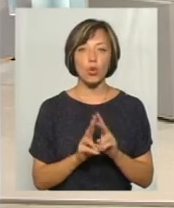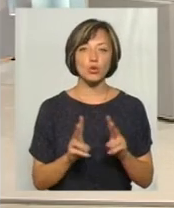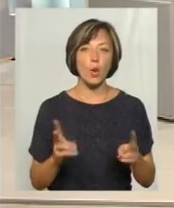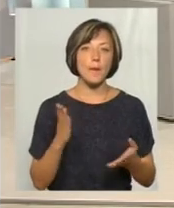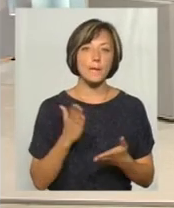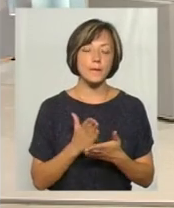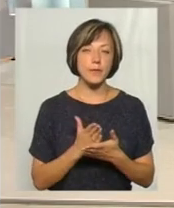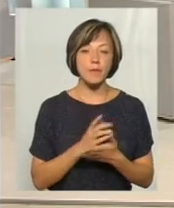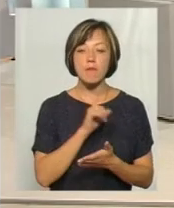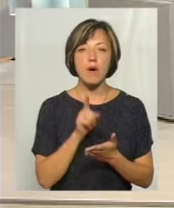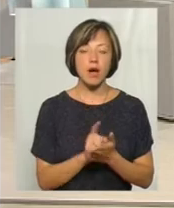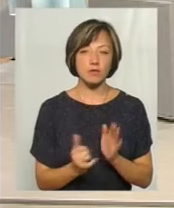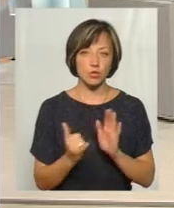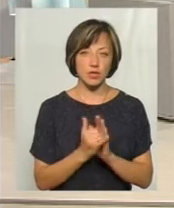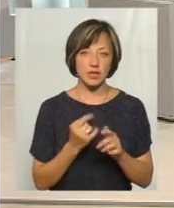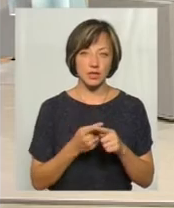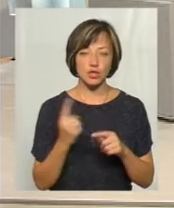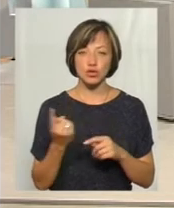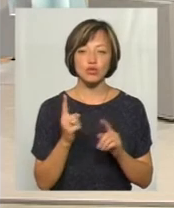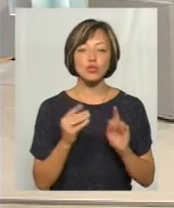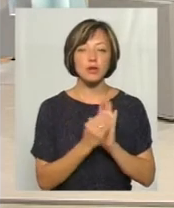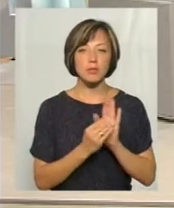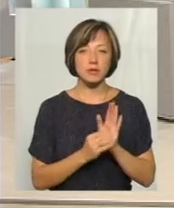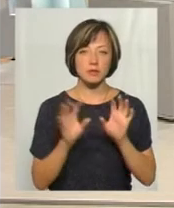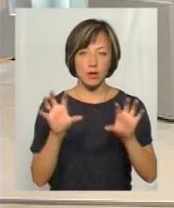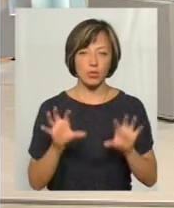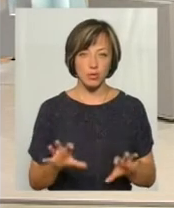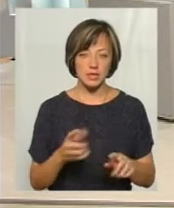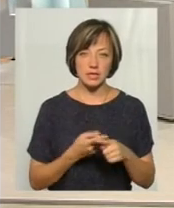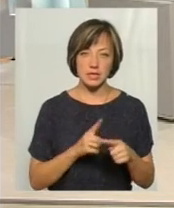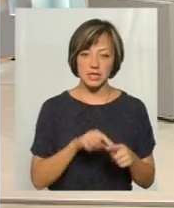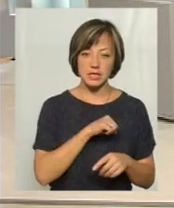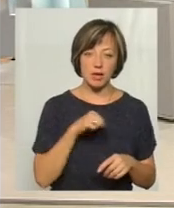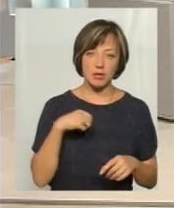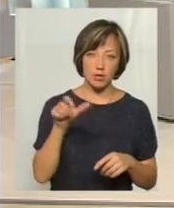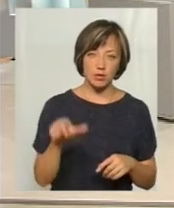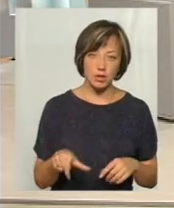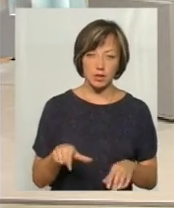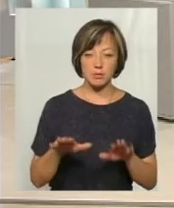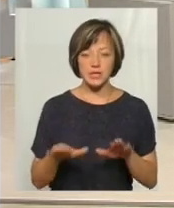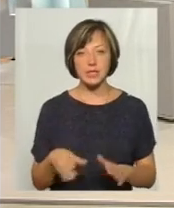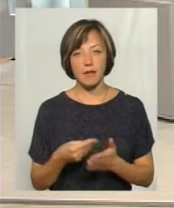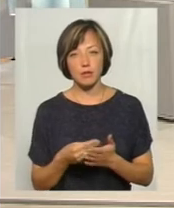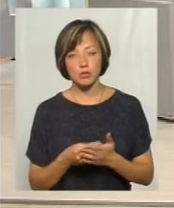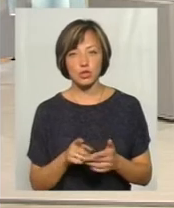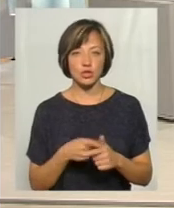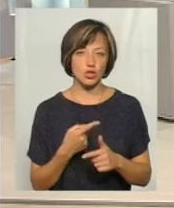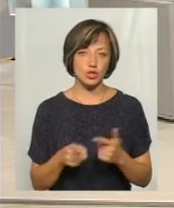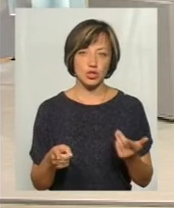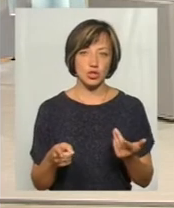має встановити ті лічильники? Все-таки, що говорить законодавець? Це сам споживач, місцевий бюджет чи